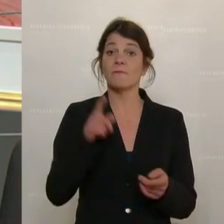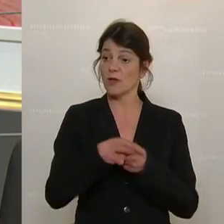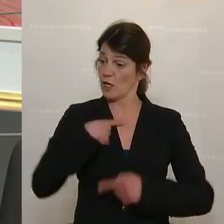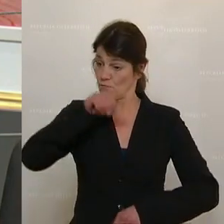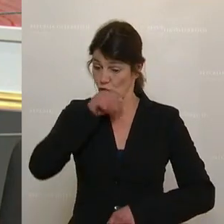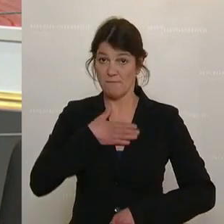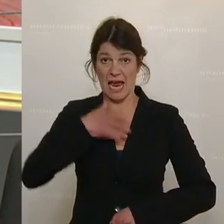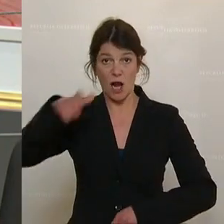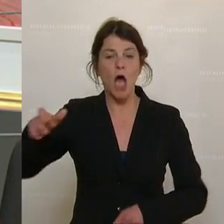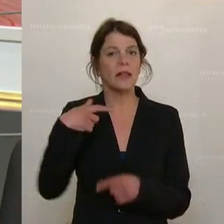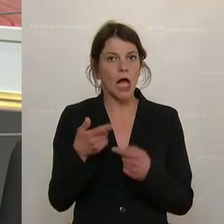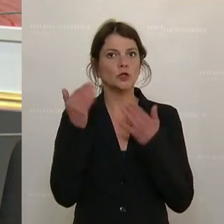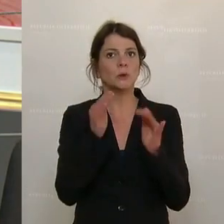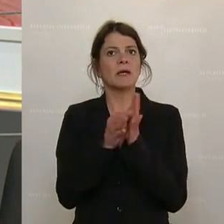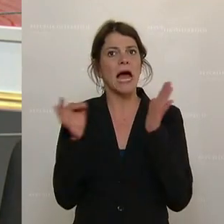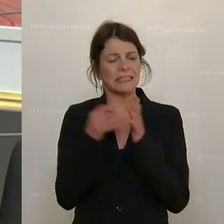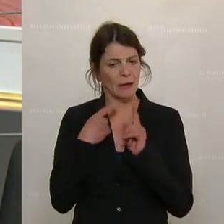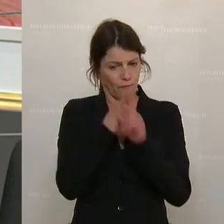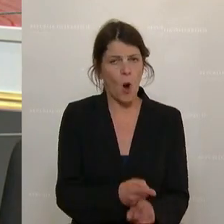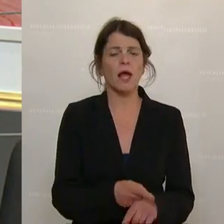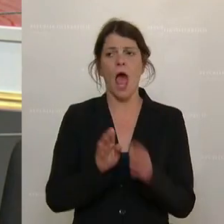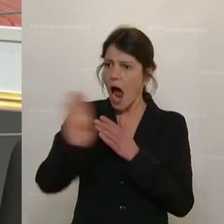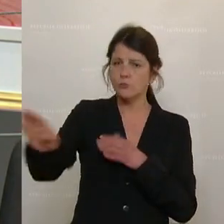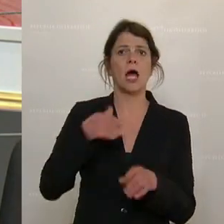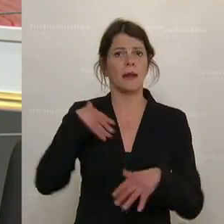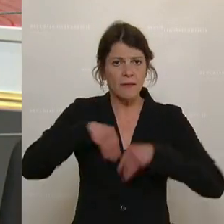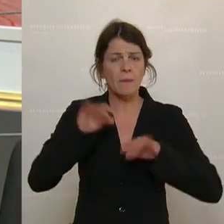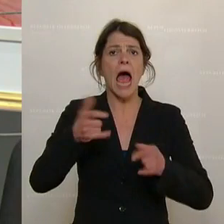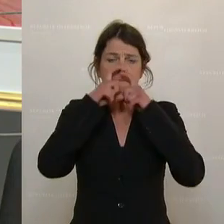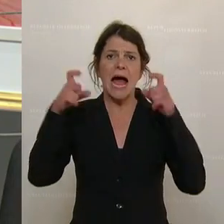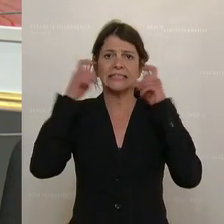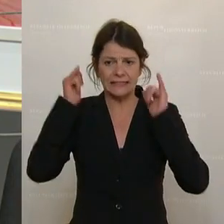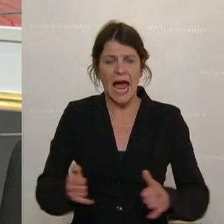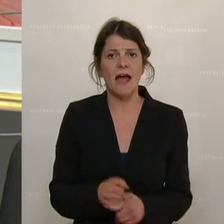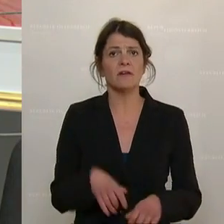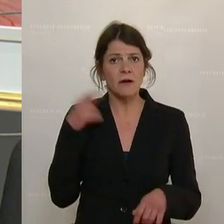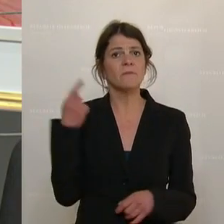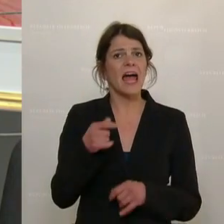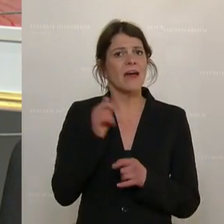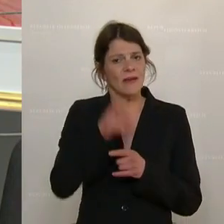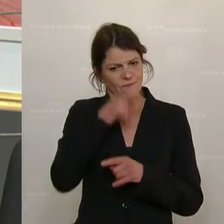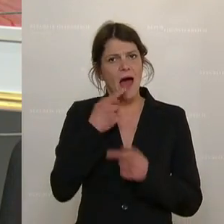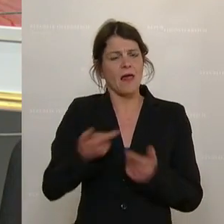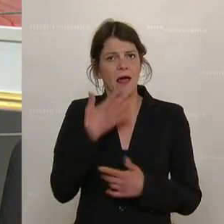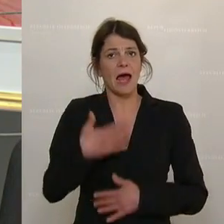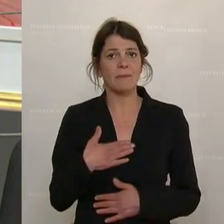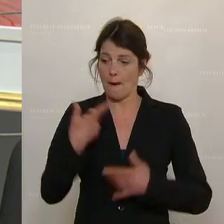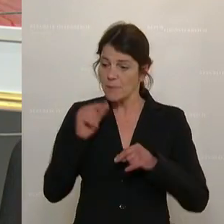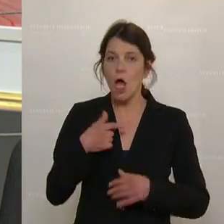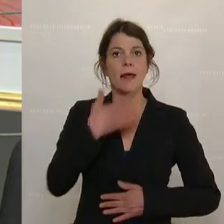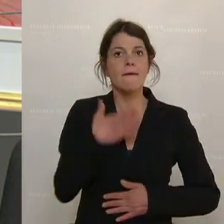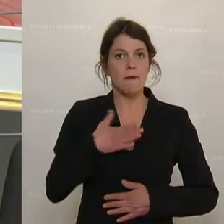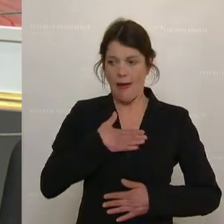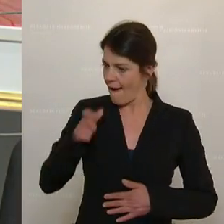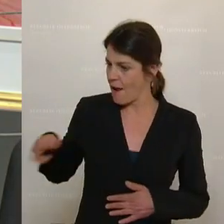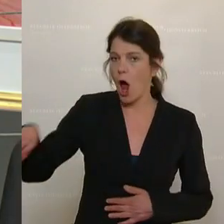Schutzmaßnahmen befolgen. Auf den Abstand achten, die Schutzmaske zu tragen. Den Patriotismus, der Liebe zu den Seinen, fühlt sich das Innenministerium